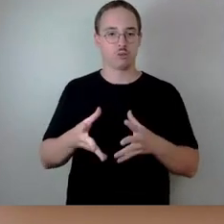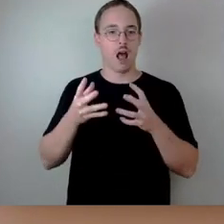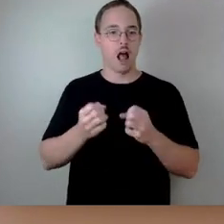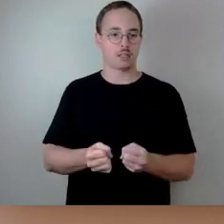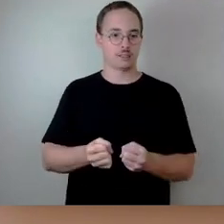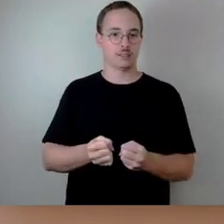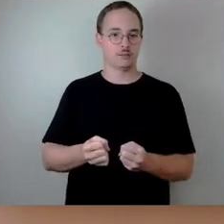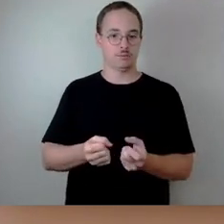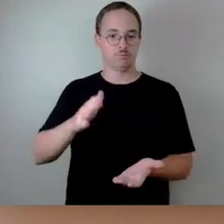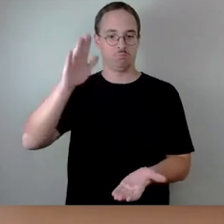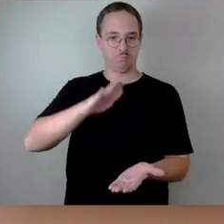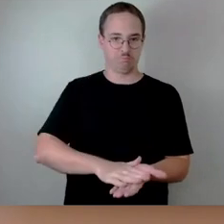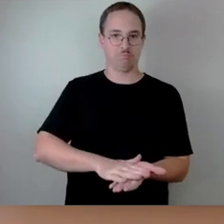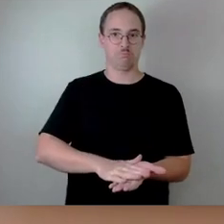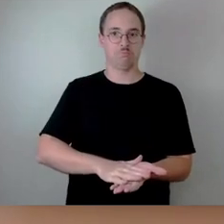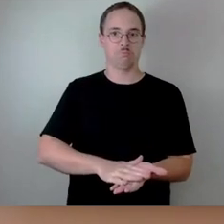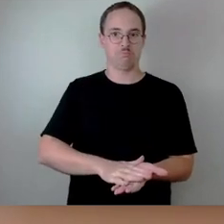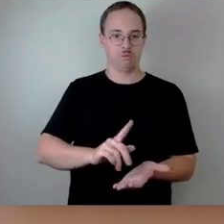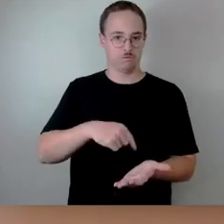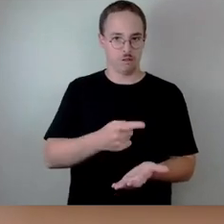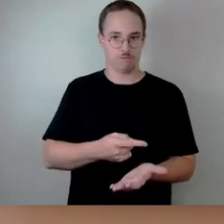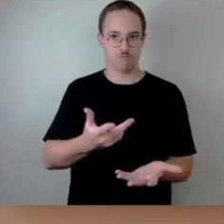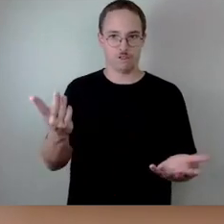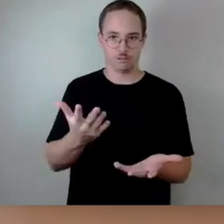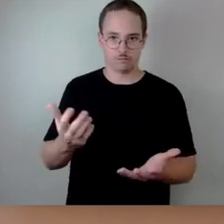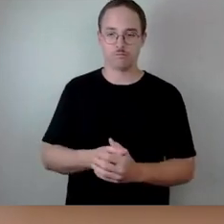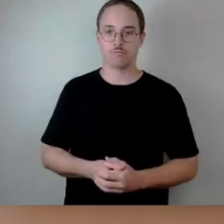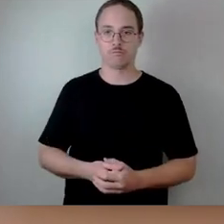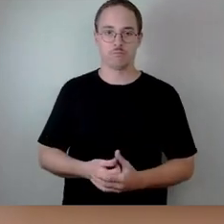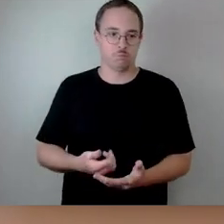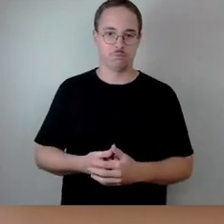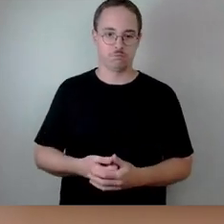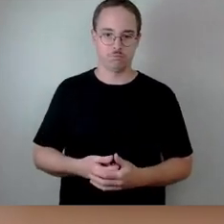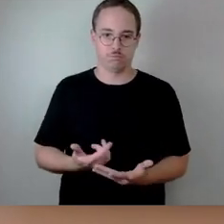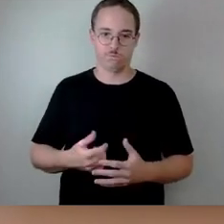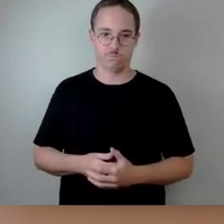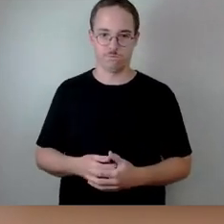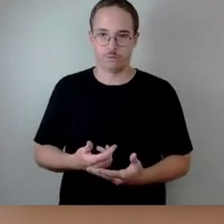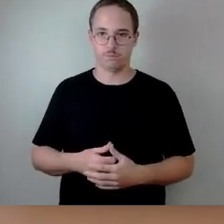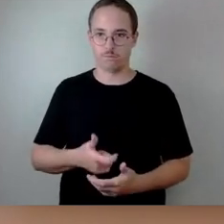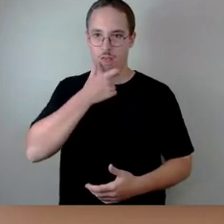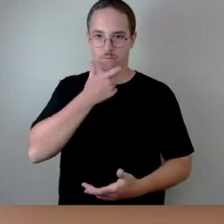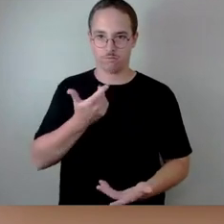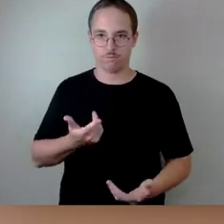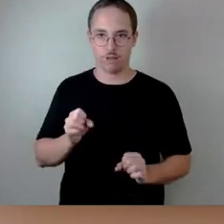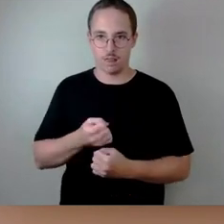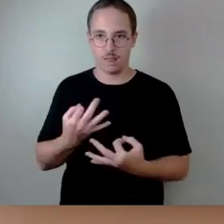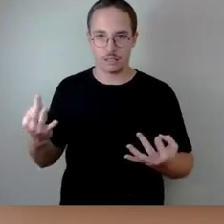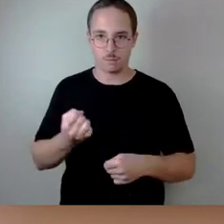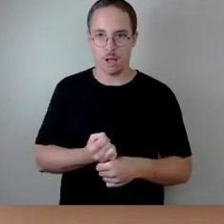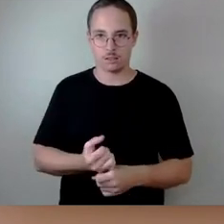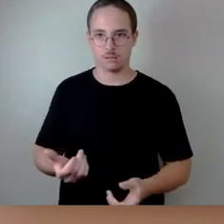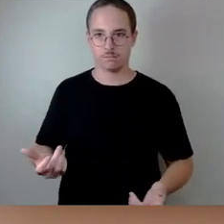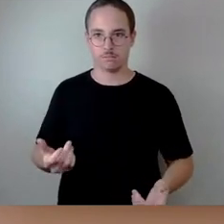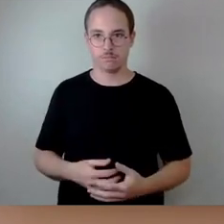niemand. Dann kann ich, wenn Sie sich dem verweigern, kann ich dann immer noch sagen, ich gehe in Richtung Eilentscheidung, um den Rechtsanspruch zu gewährleisten.